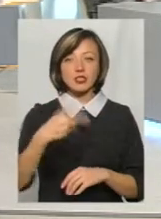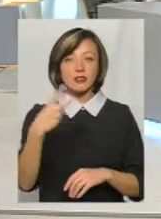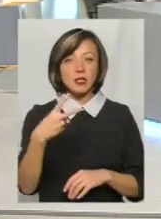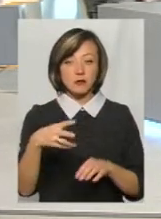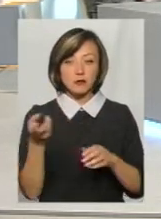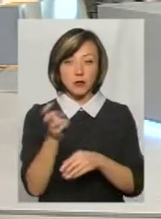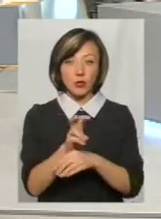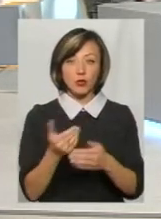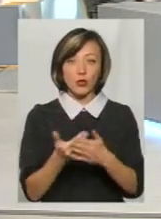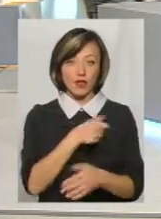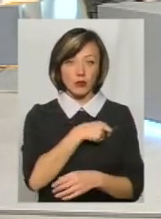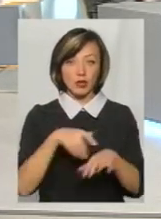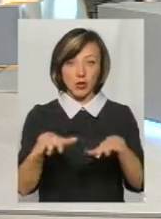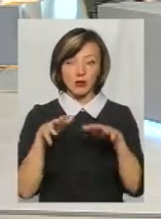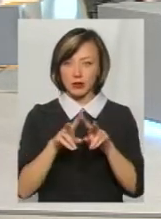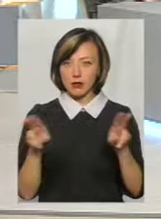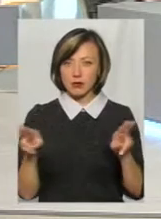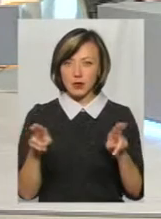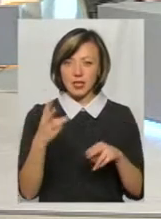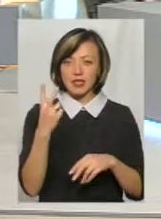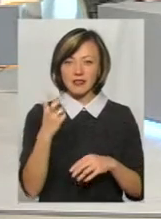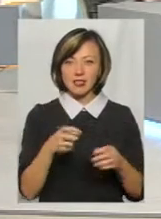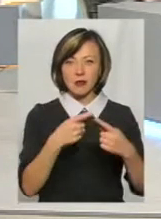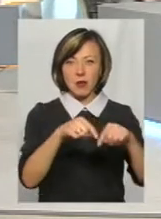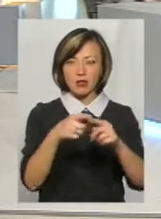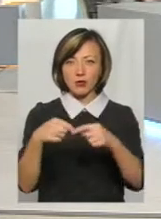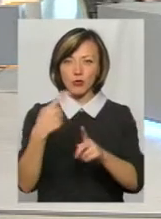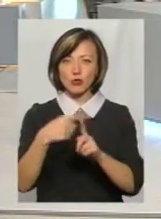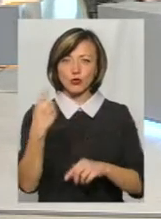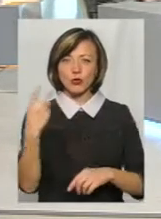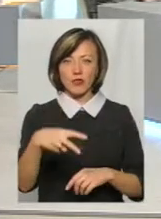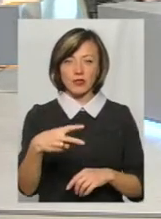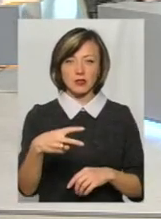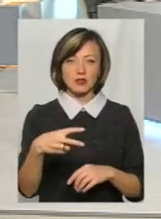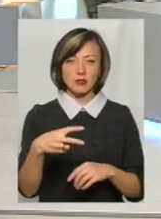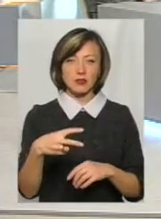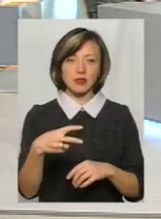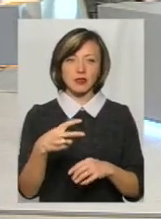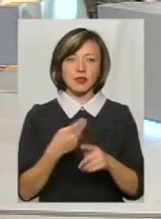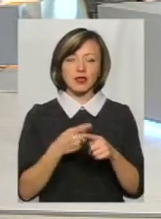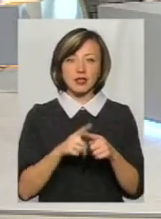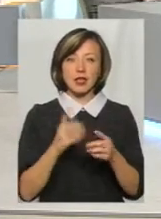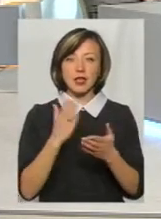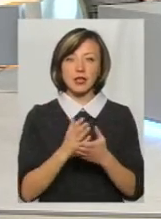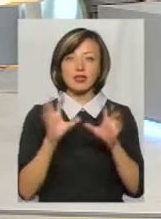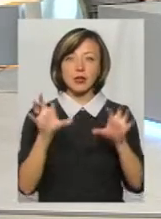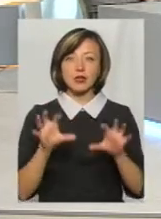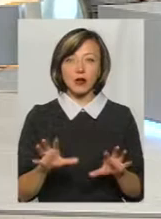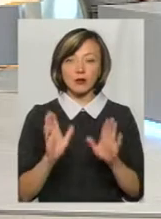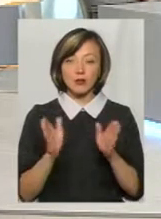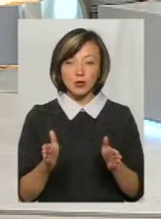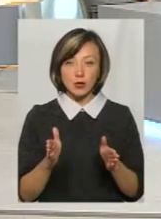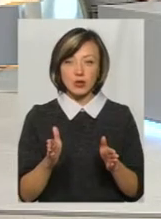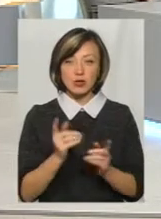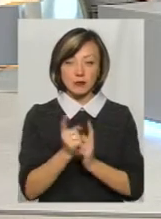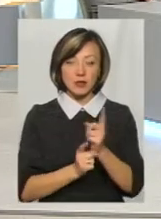парламент, ну новий склад, там ті самі 200 мажоритарників, плюс ще 120... Ми говоримо про те, що законодавство буде виборчим мінятися